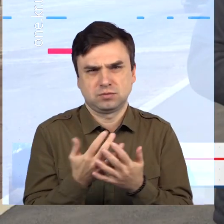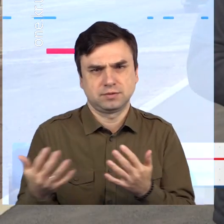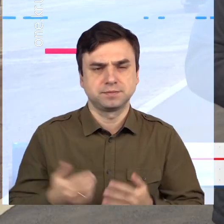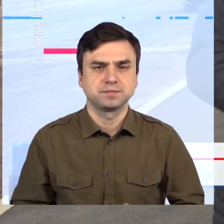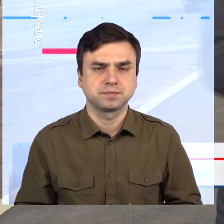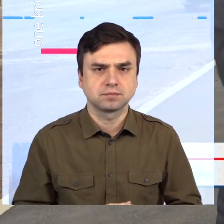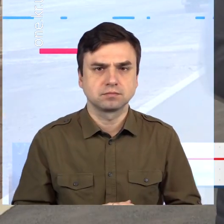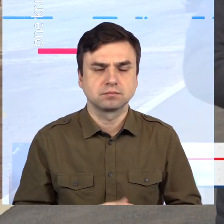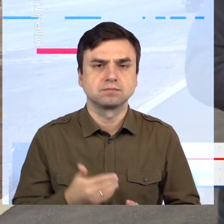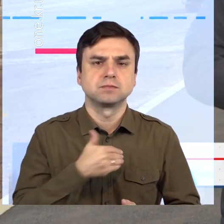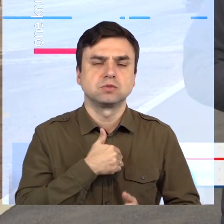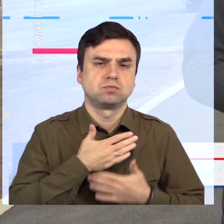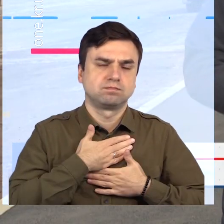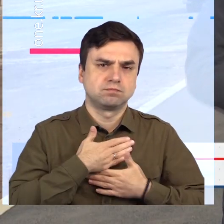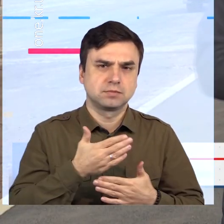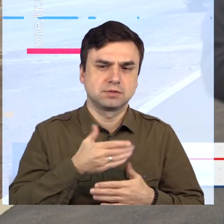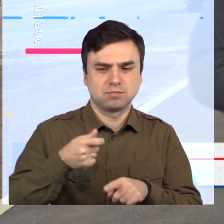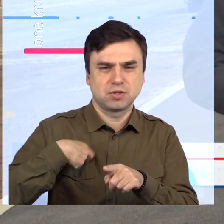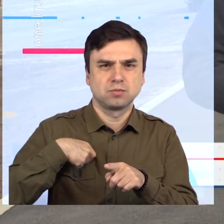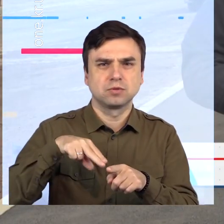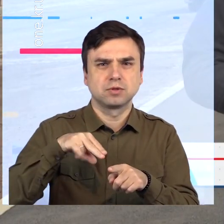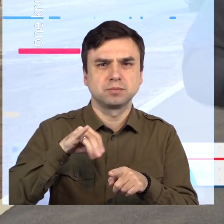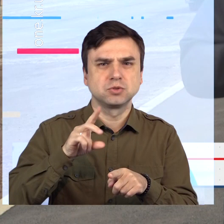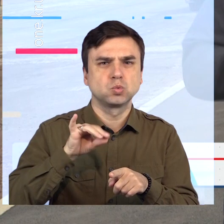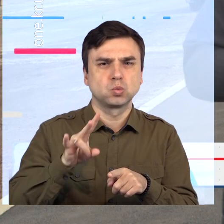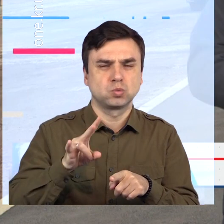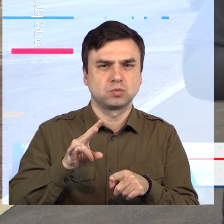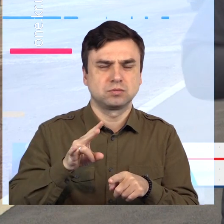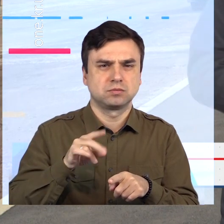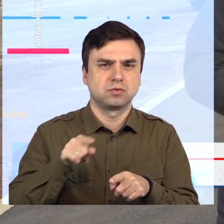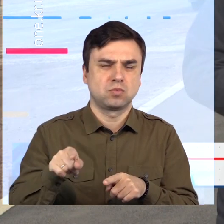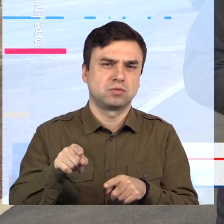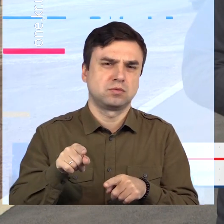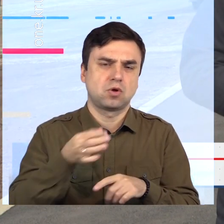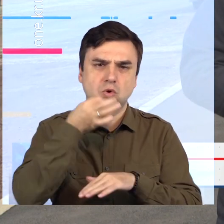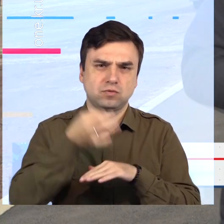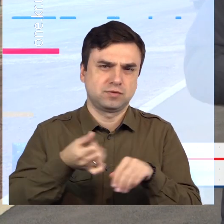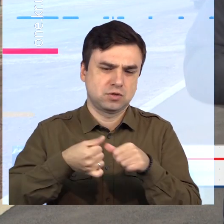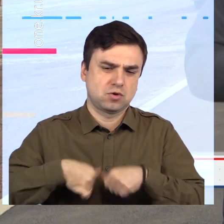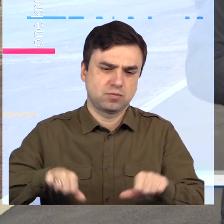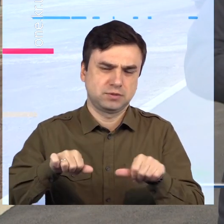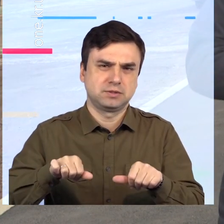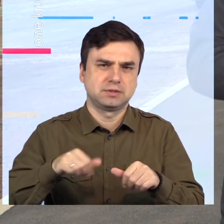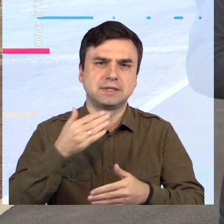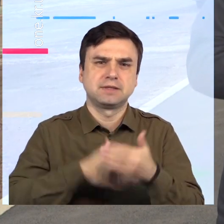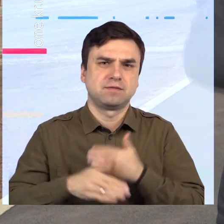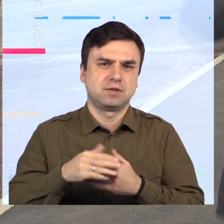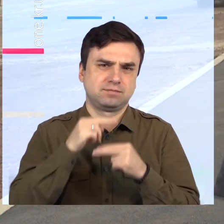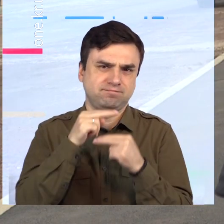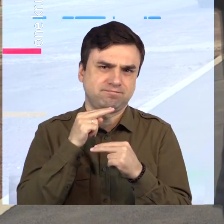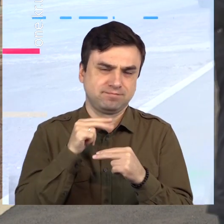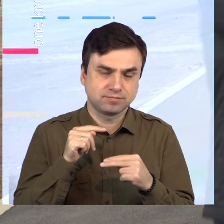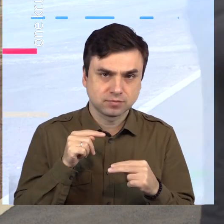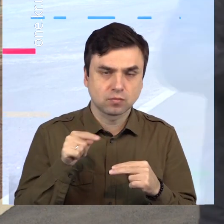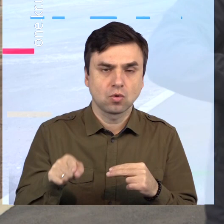поблагодарити Олександру Валеріючу Пискуна, він руководителю міської комісії по інклюзивності. Він не поленілося і повністю,